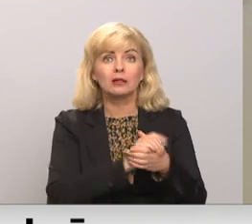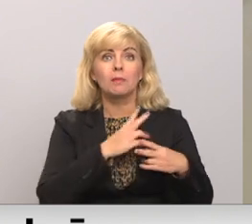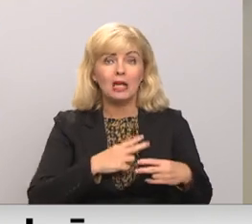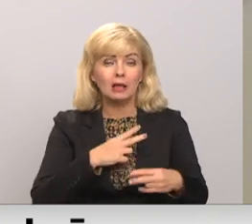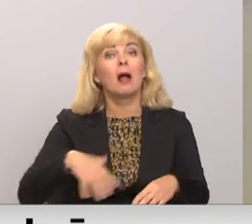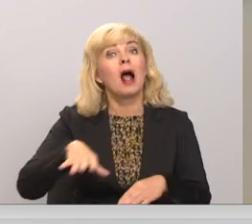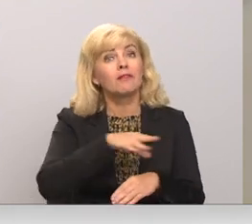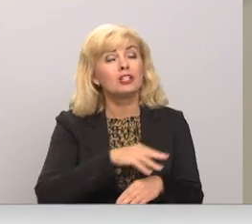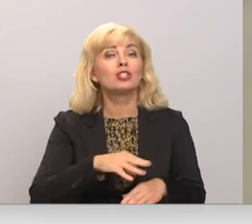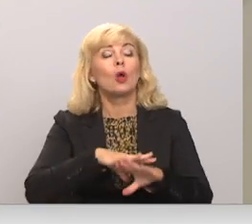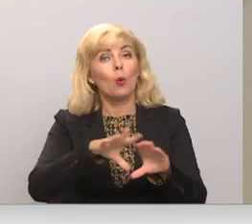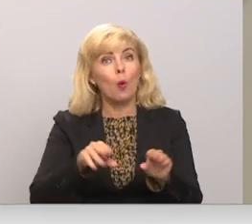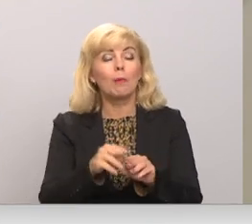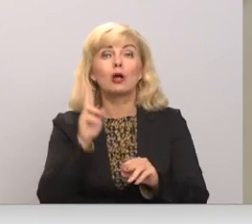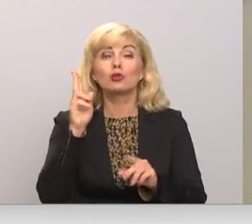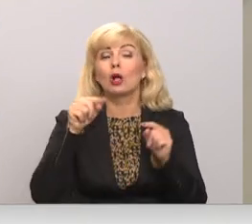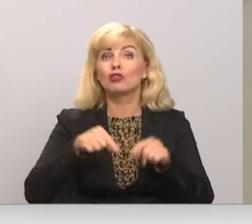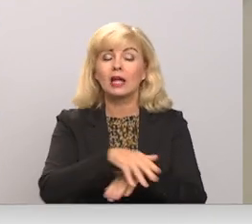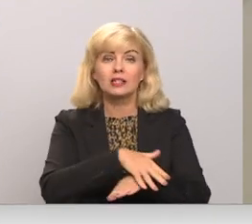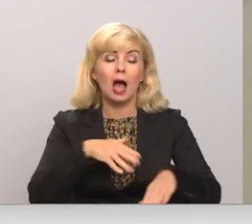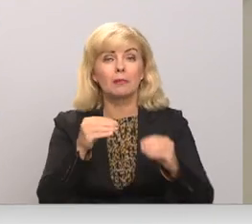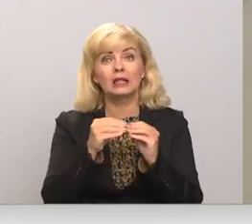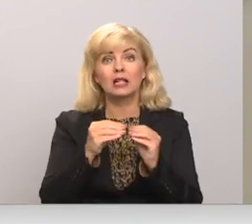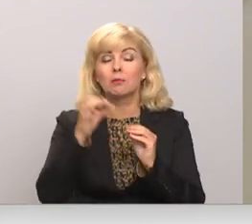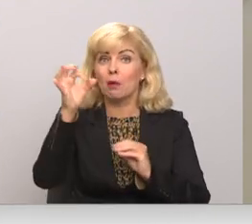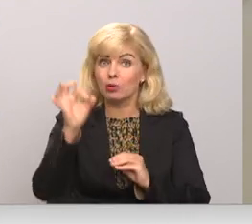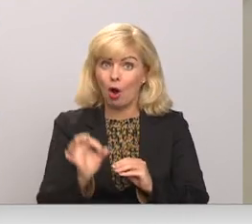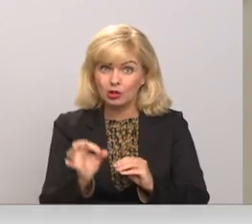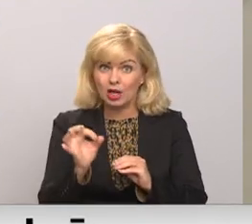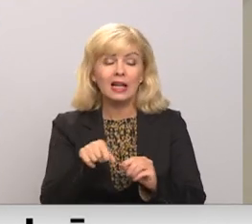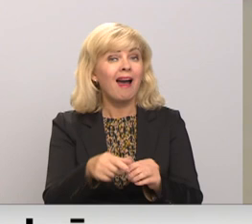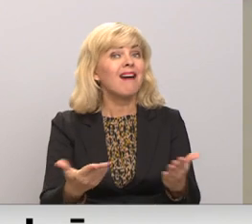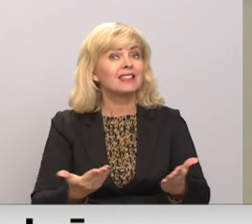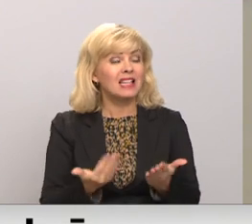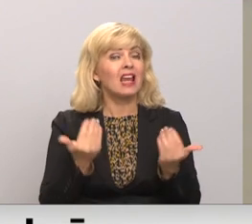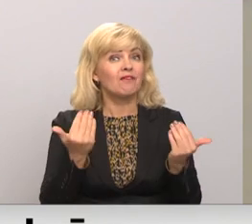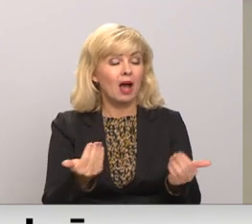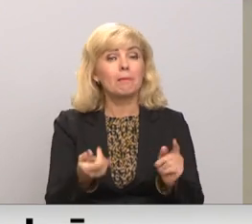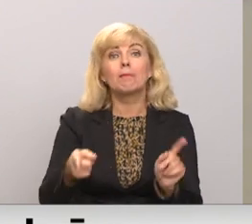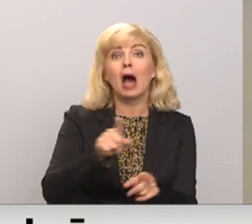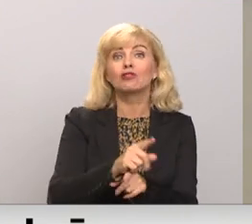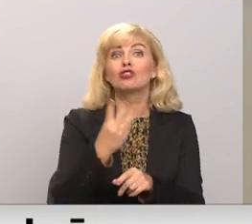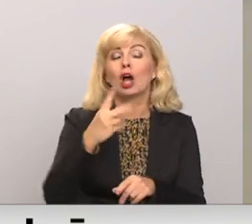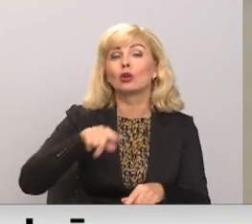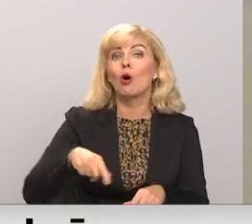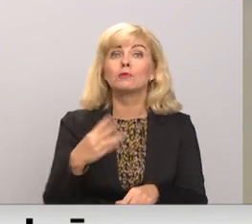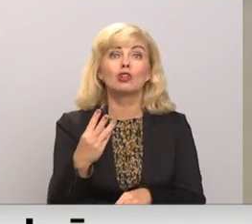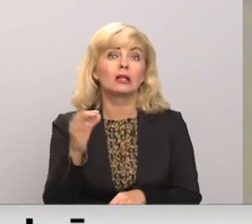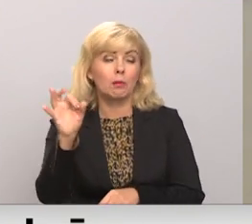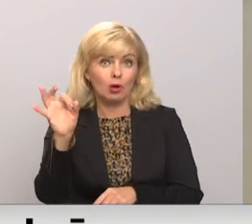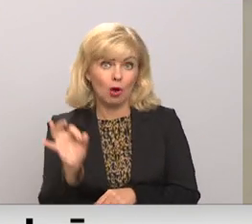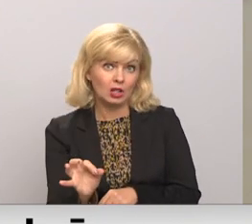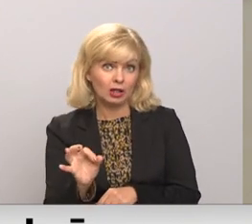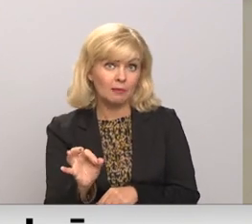kopā solījām, šeit saimā 10% apmērā. Tas realitāte ir pārvēršies par 4,4%.